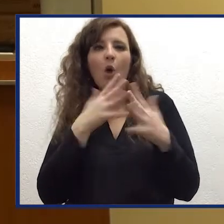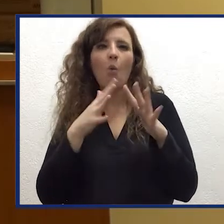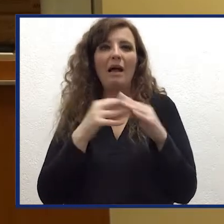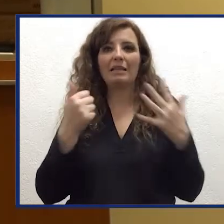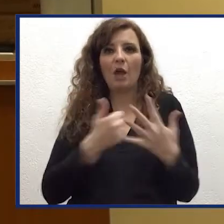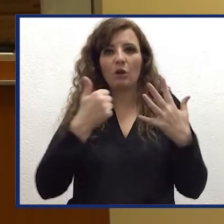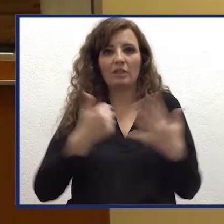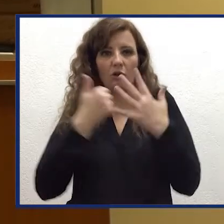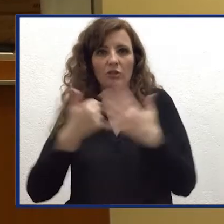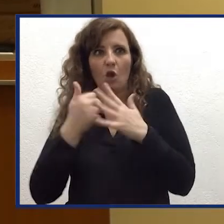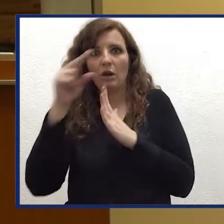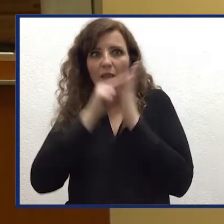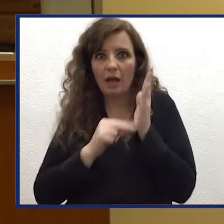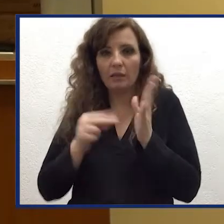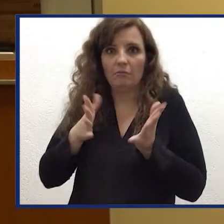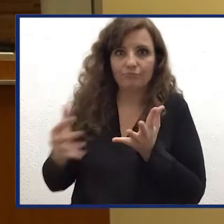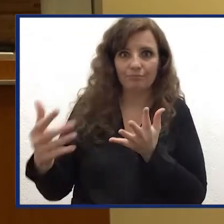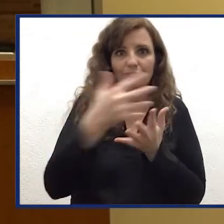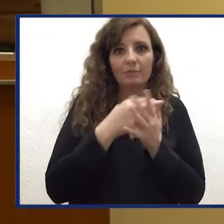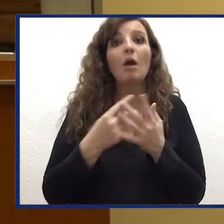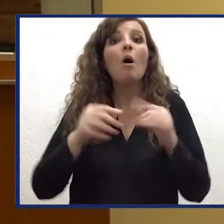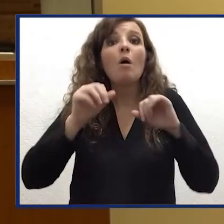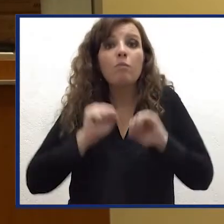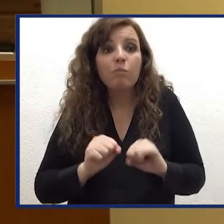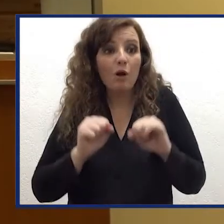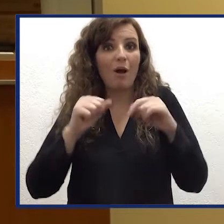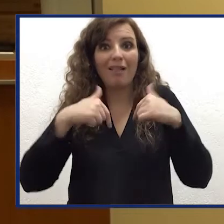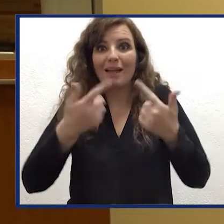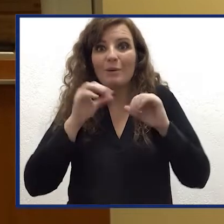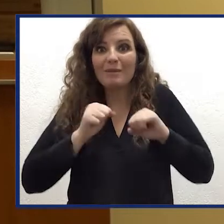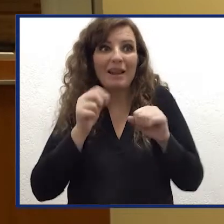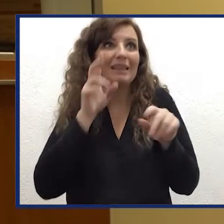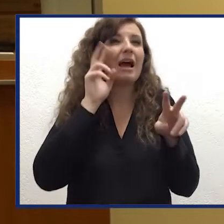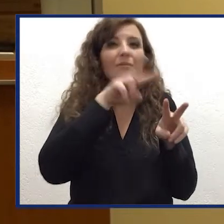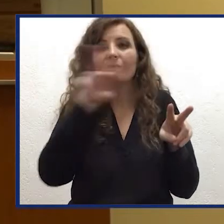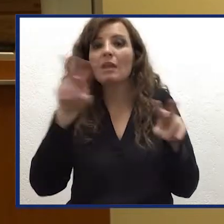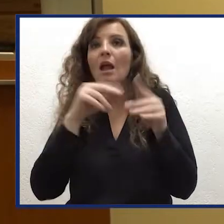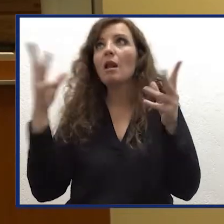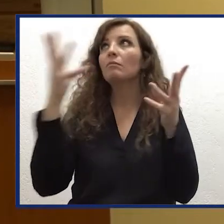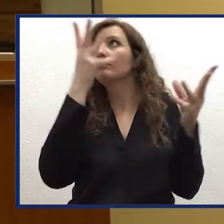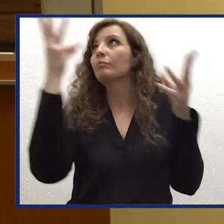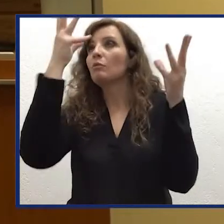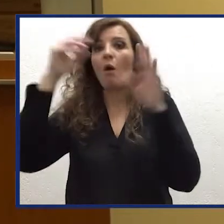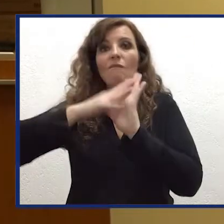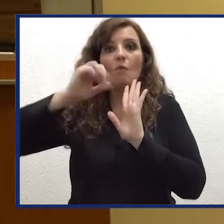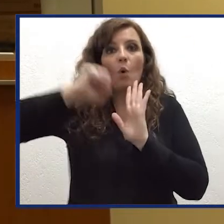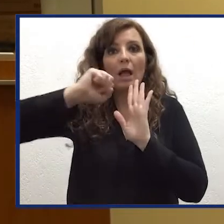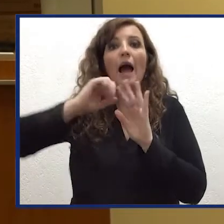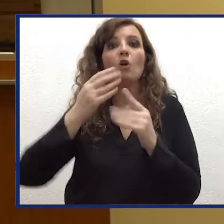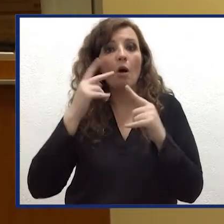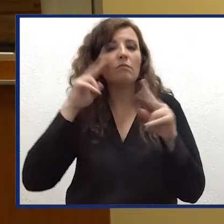una frequenza di osservazione mediamente di 6 ore possono consentire di monitorare l'evoluzione delle nubi vulcaniche.